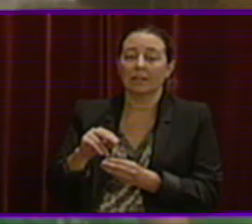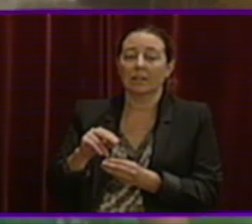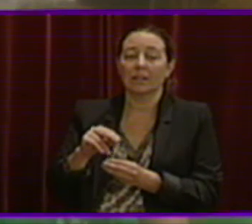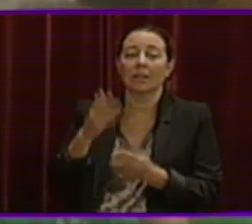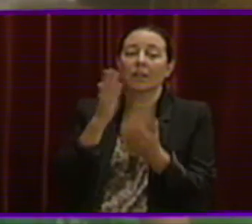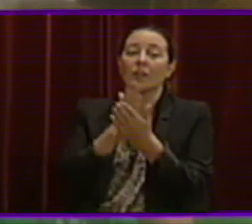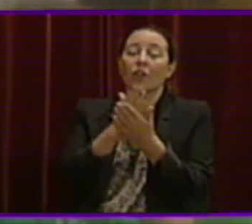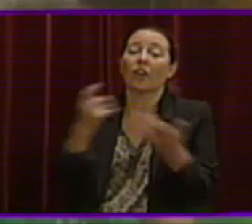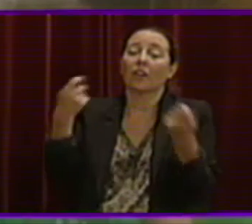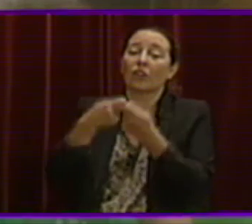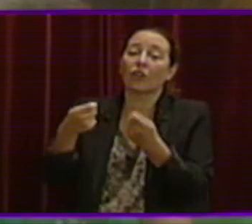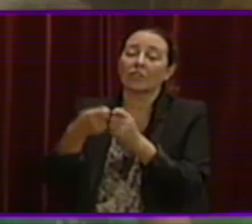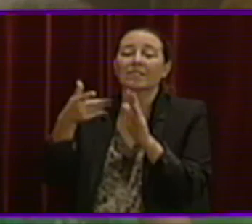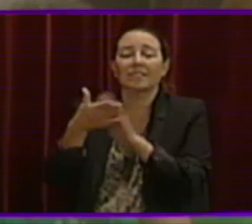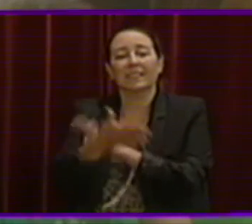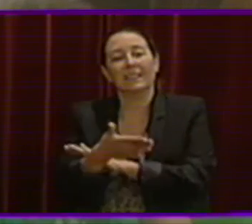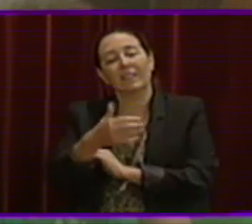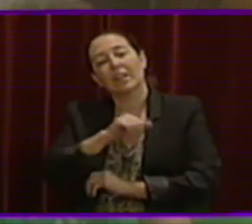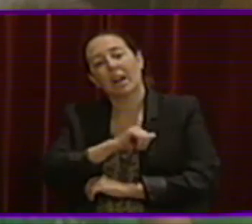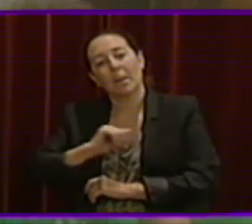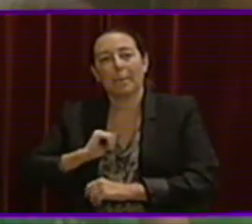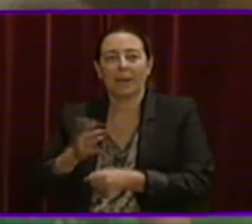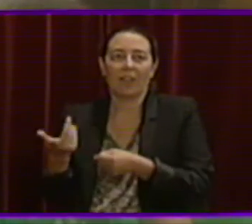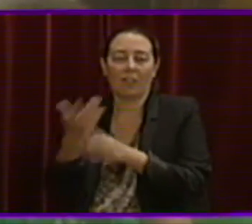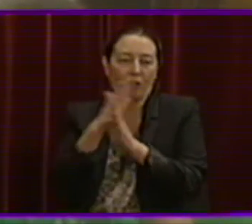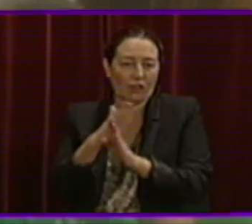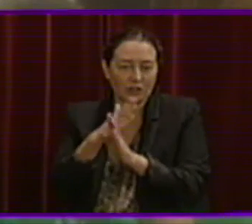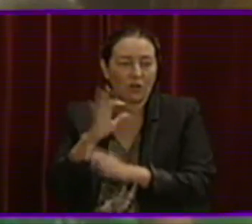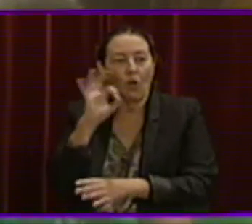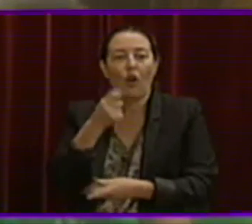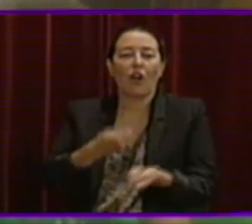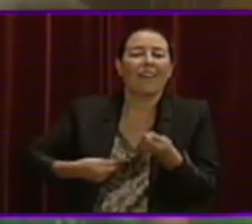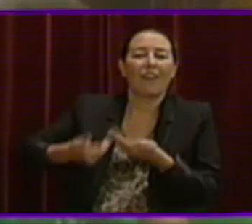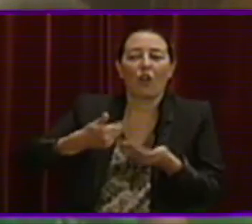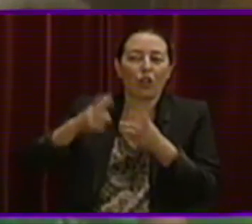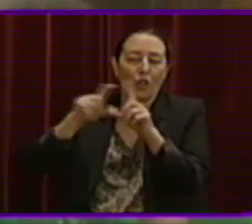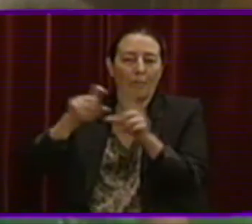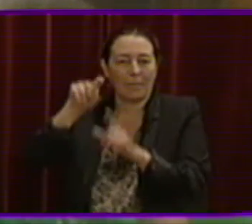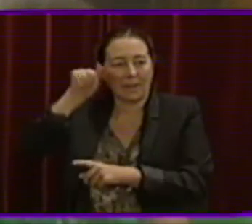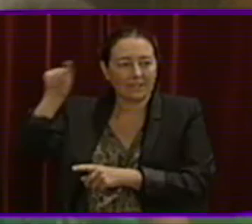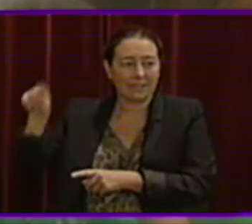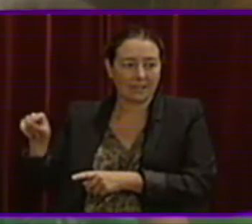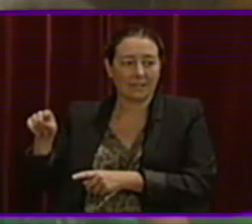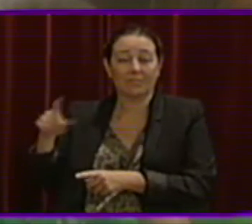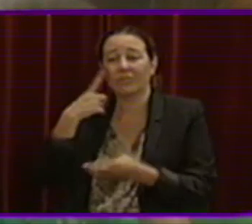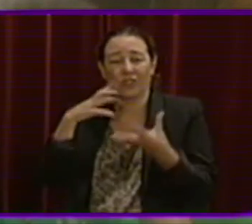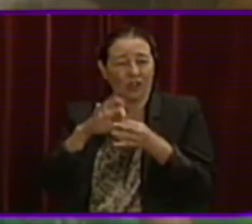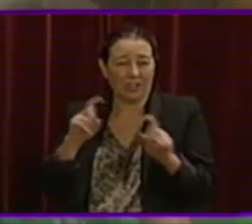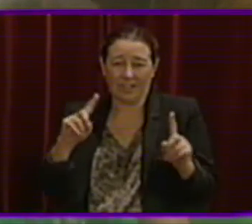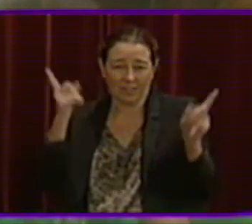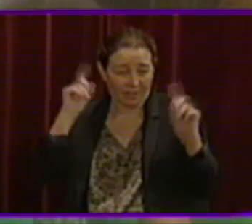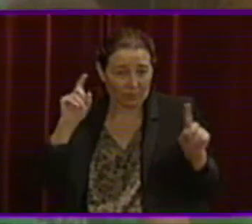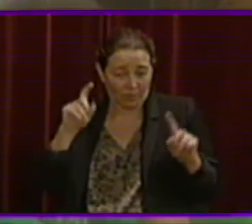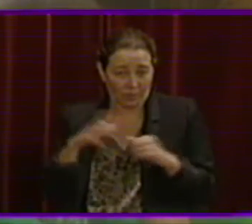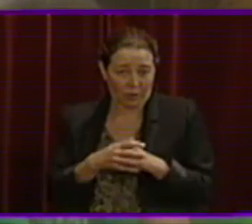concertats no poden suposar ni una privatització encoberta ni un negoci per a empreses que en moltes ocasions gens tenen a veure amb l'educació.